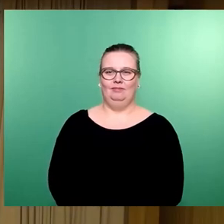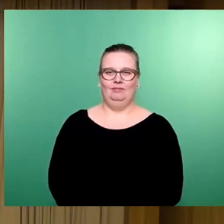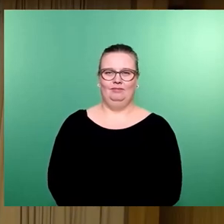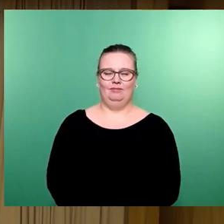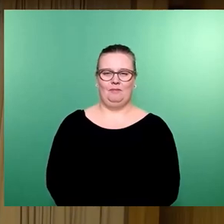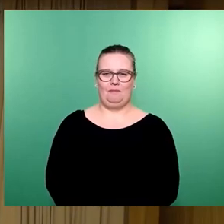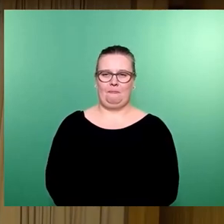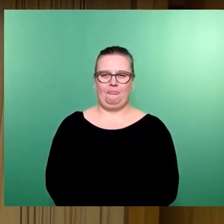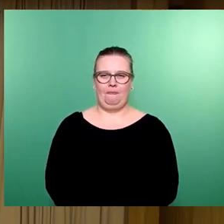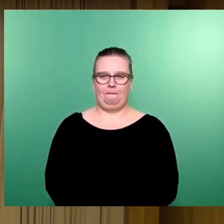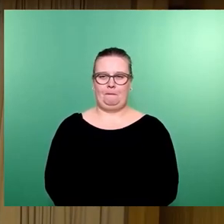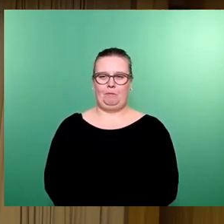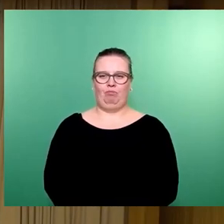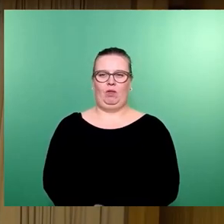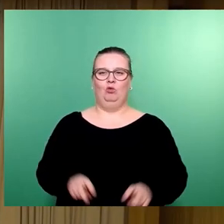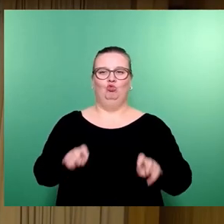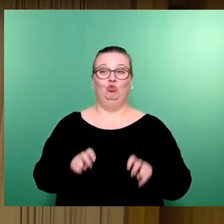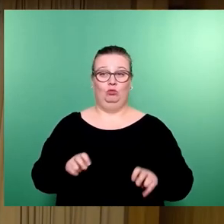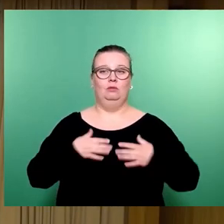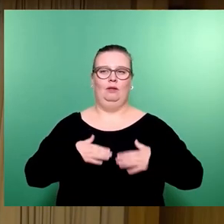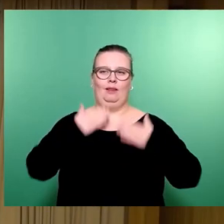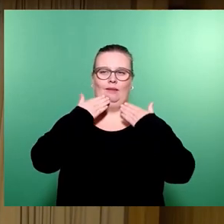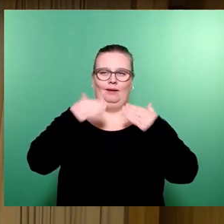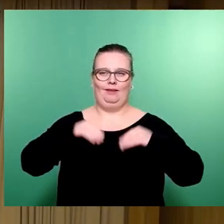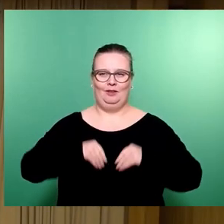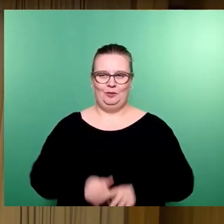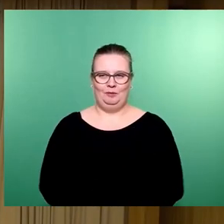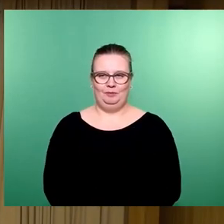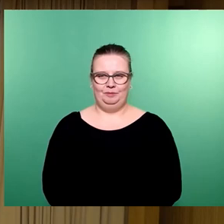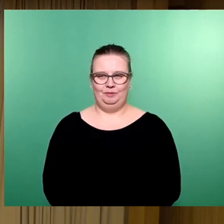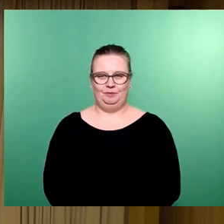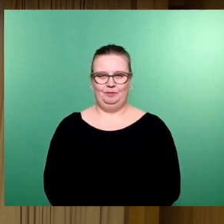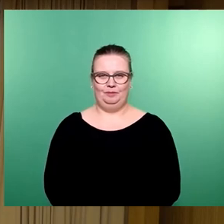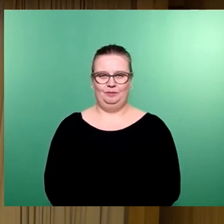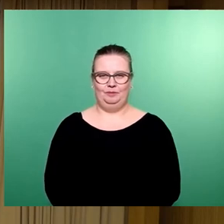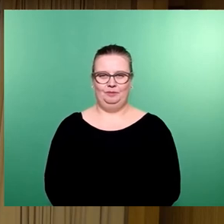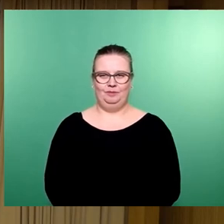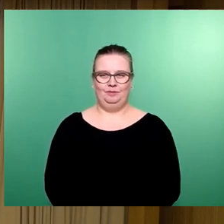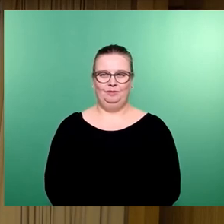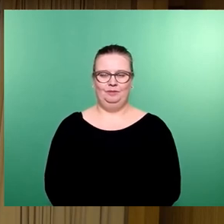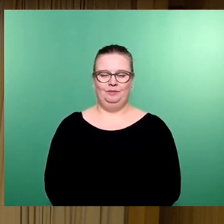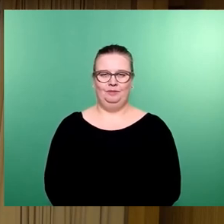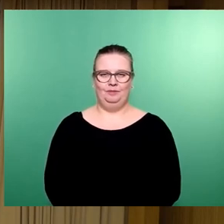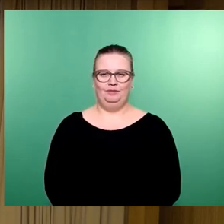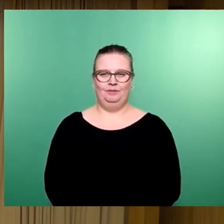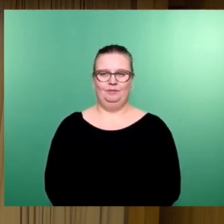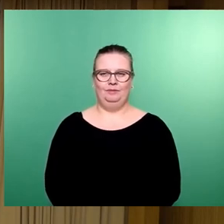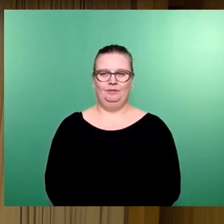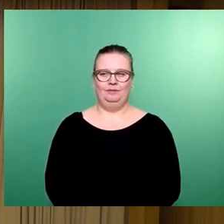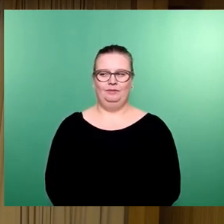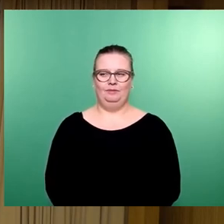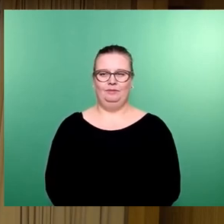Ach, Sie haben zurückgezogen. Ja, das nehme ich gern dankend an. Dann Frau Dr. Vogel und Herr Aschenbacher hat dann als folgt.